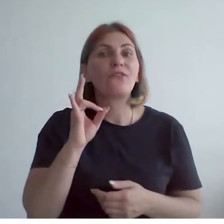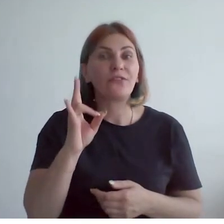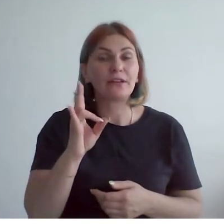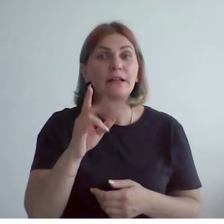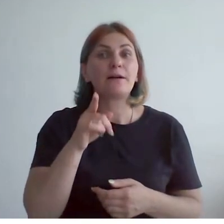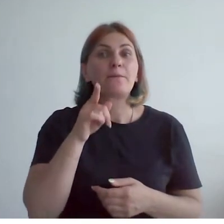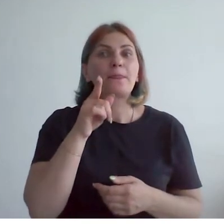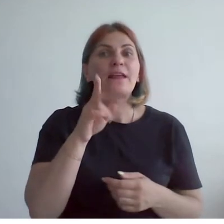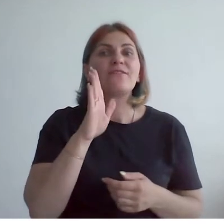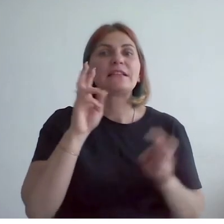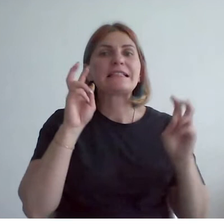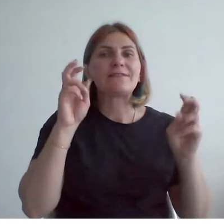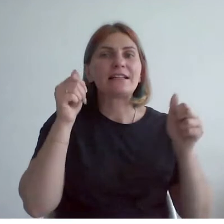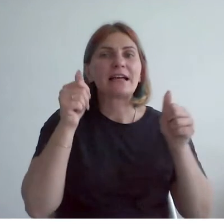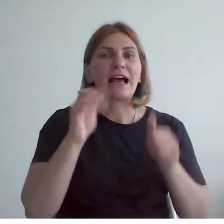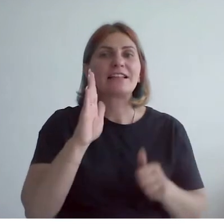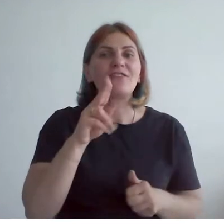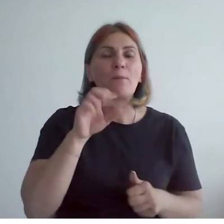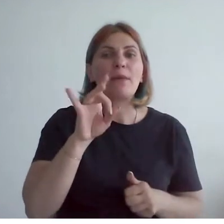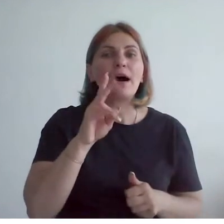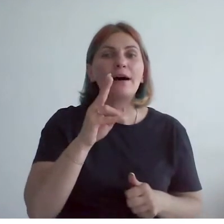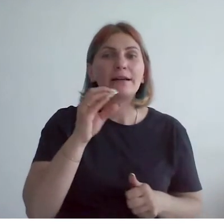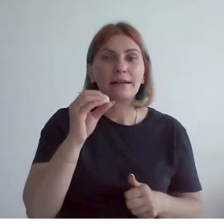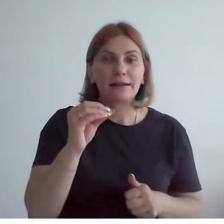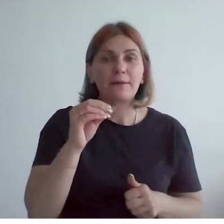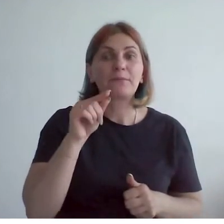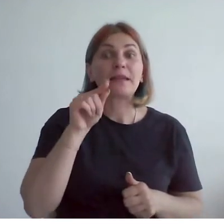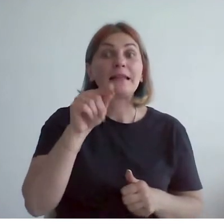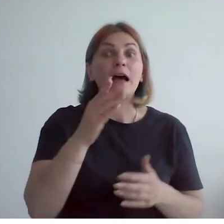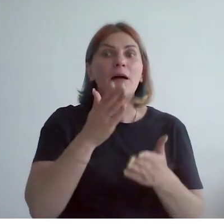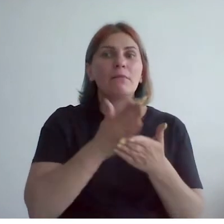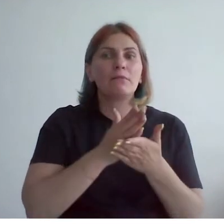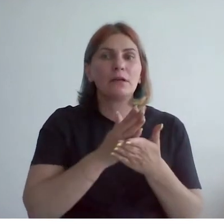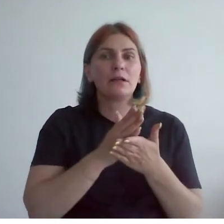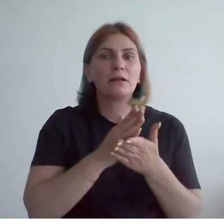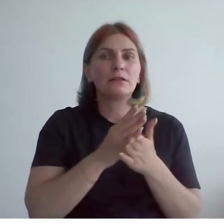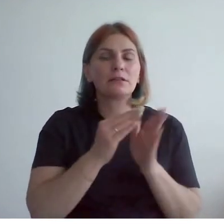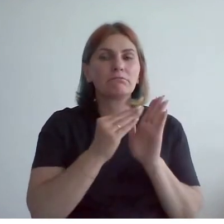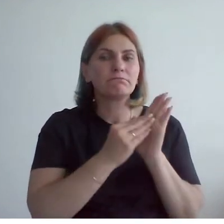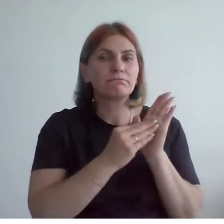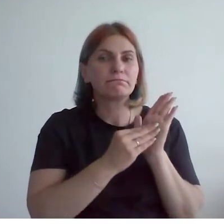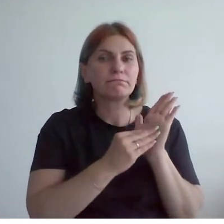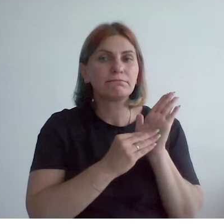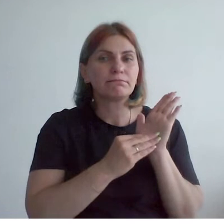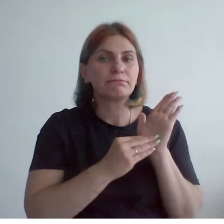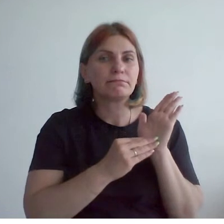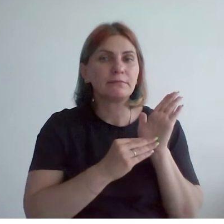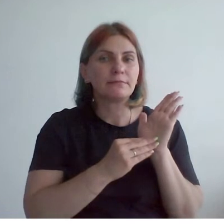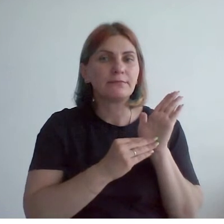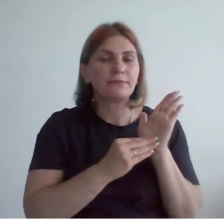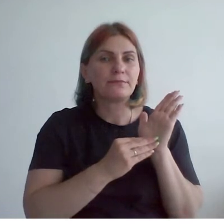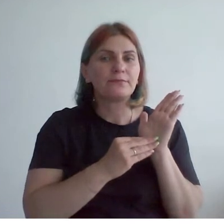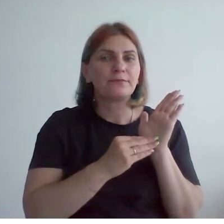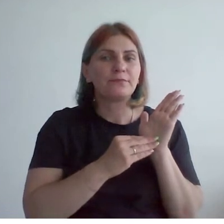называется «В парке» и представляет собой такую тропу, усыпанную